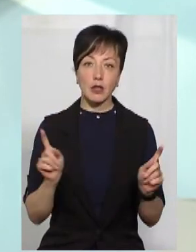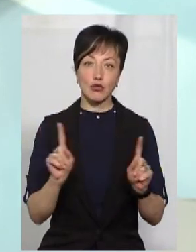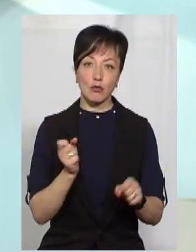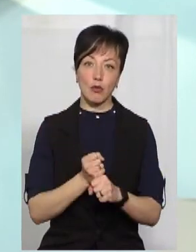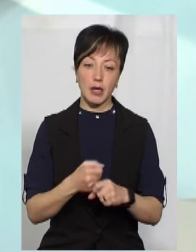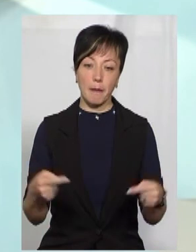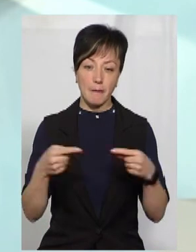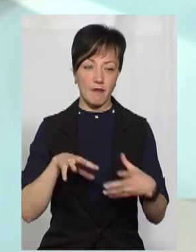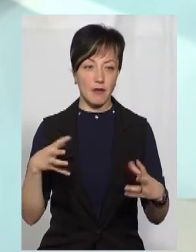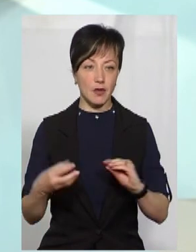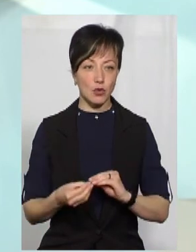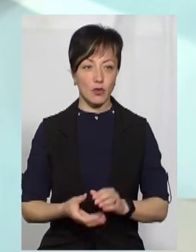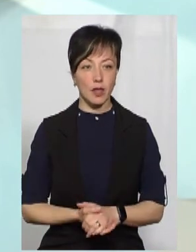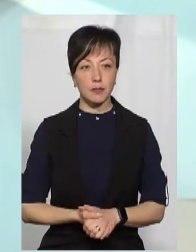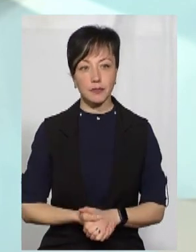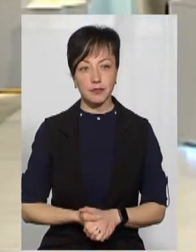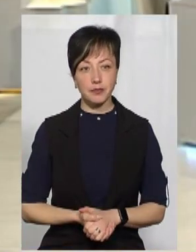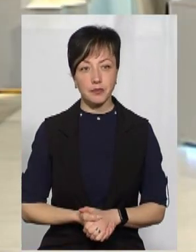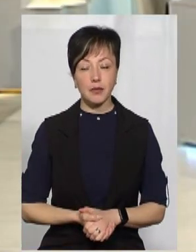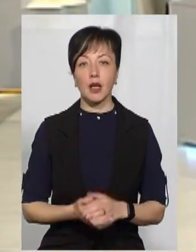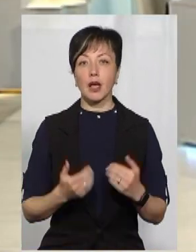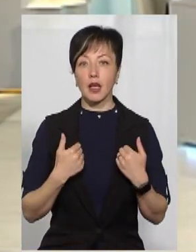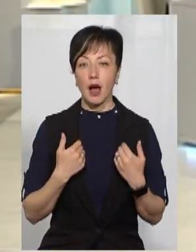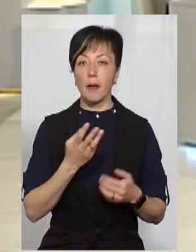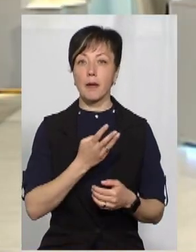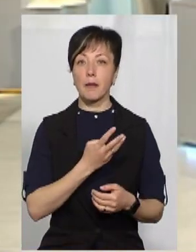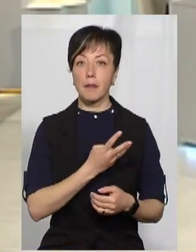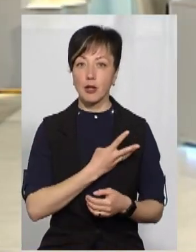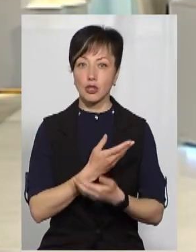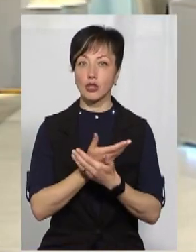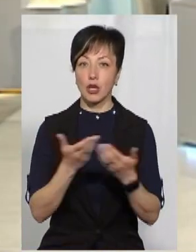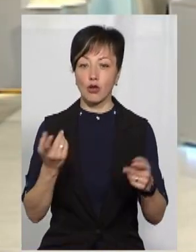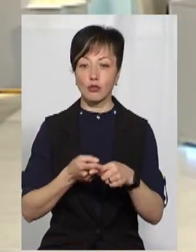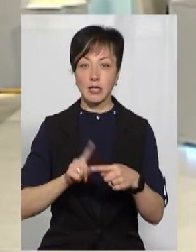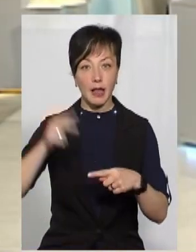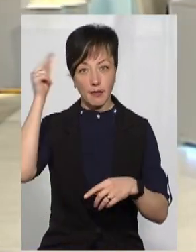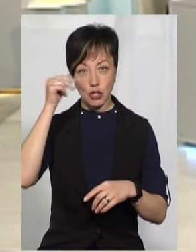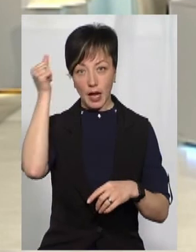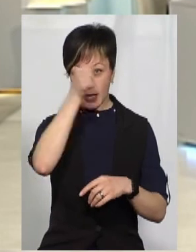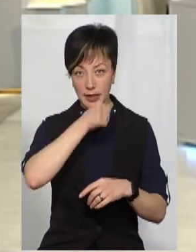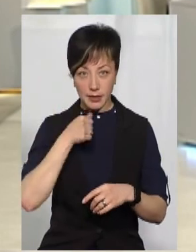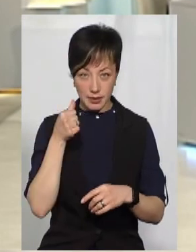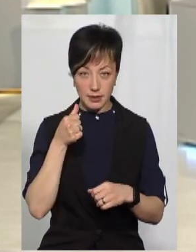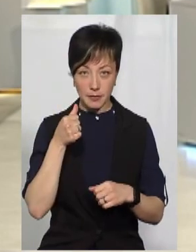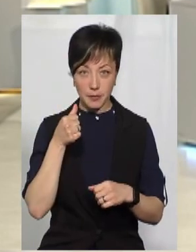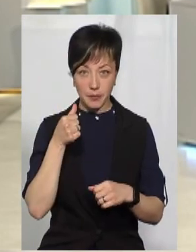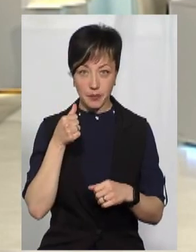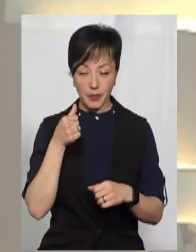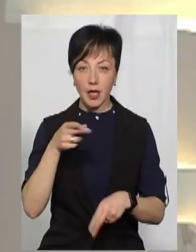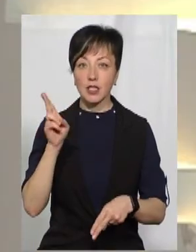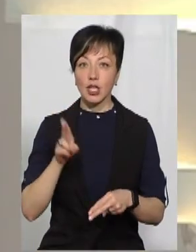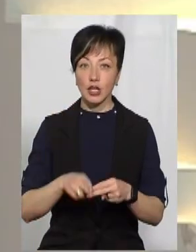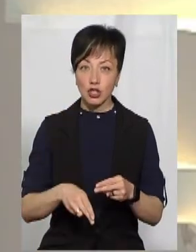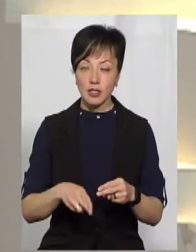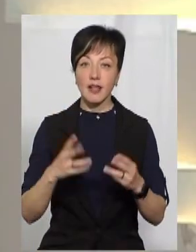для того, щоб робити певні висновки. Я бажаю, щоб цей навчальний рік